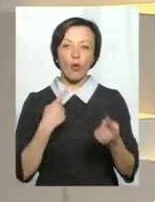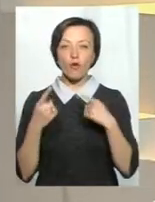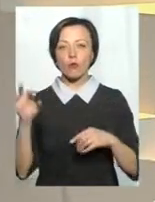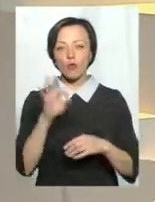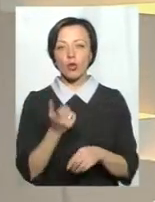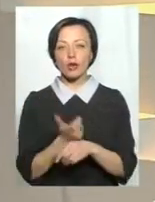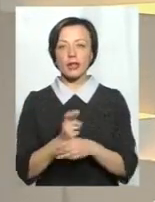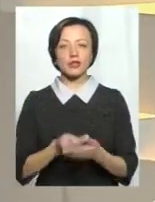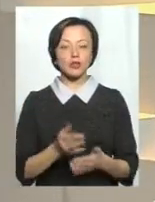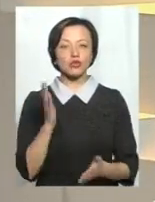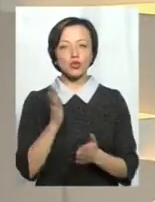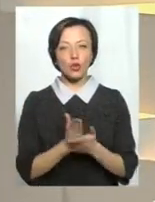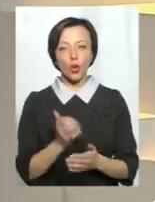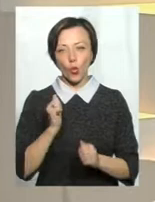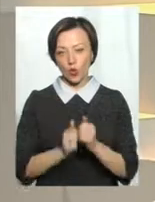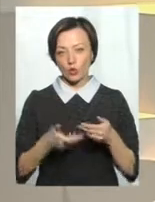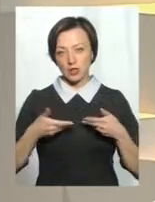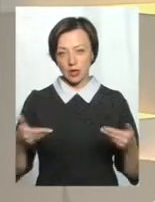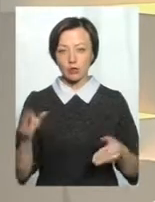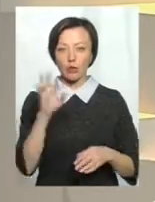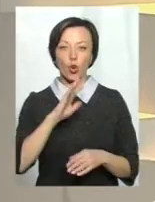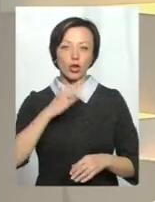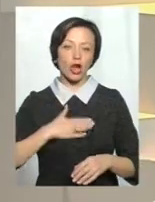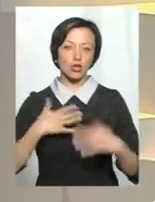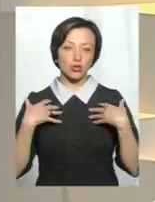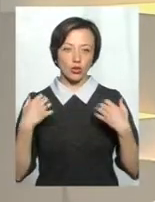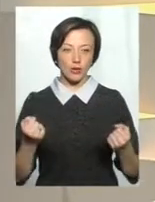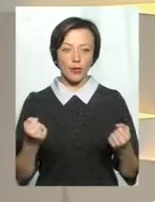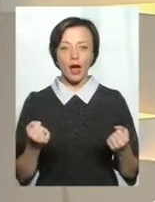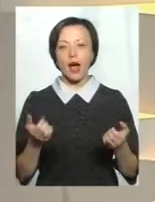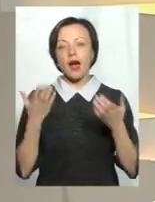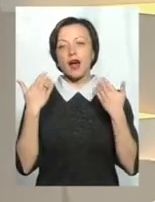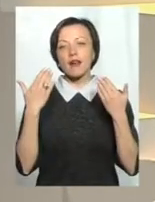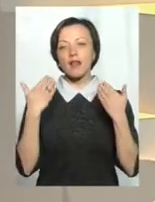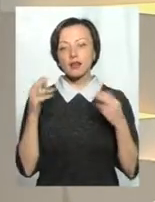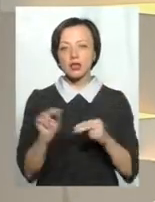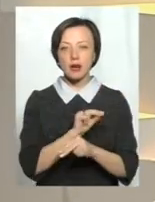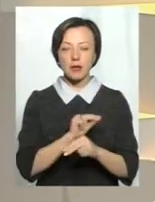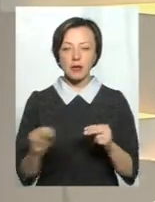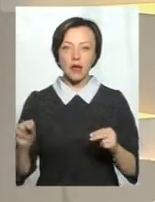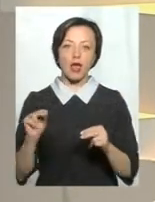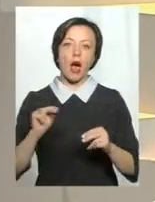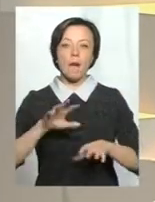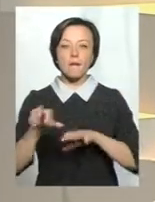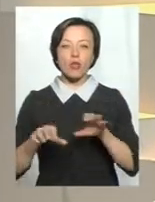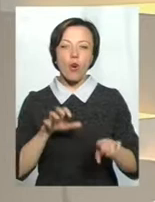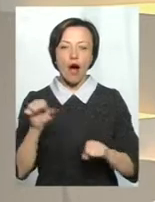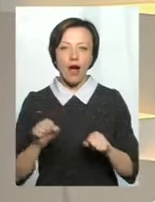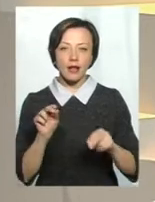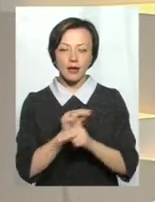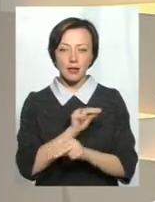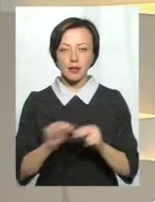найцінніше, що є у кожного з нас, про наше здоров'я. Рефлексотерапія, мануальна терапія, фітотерапія, гомеопатія,